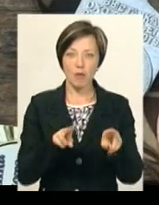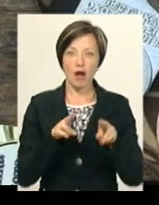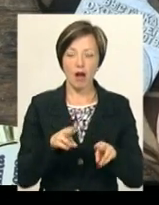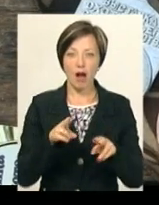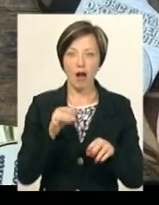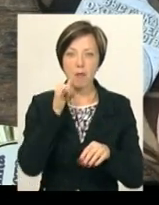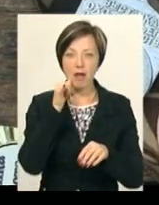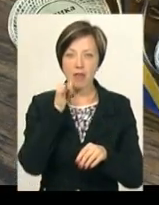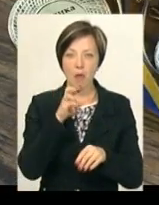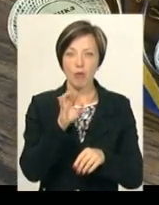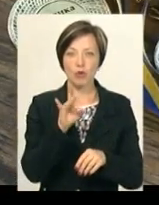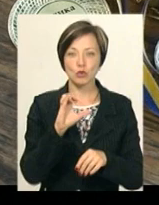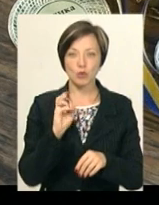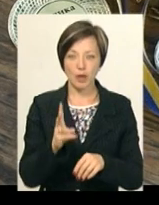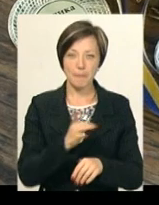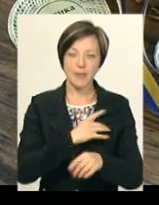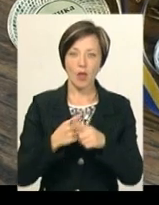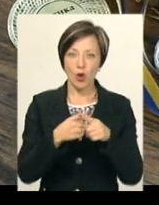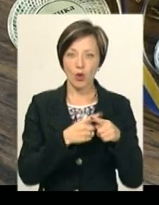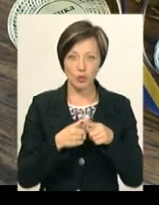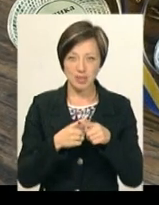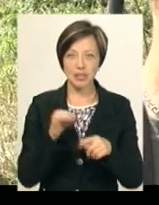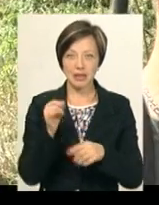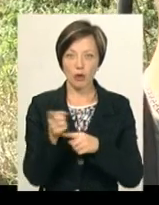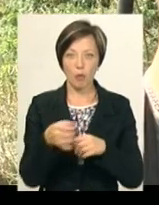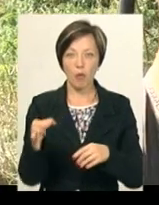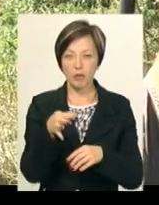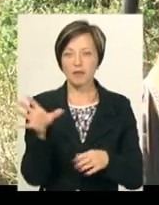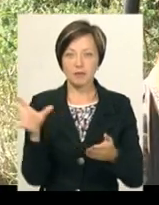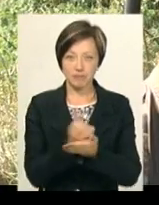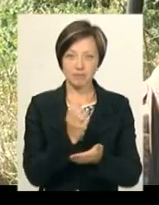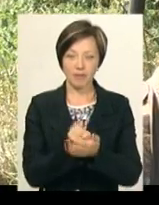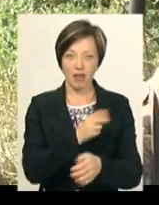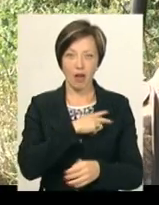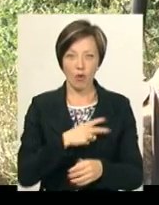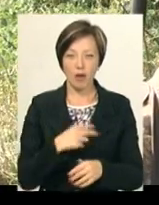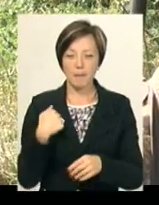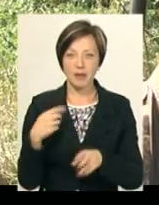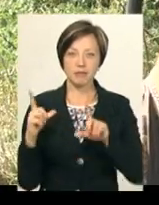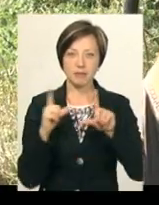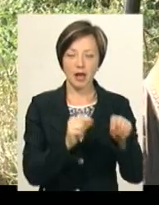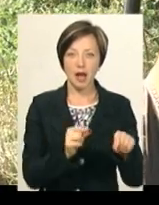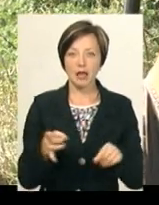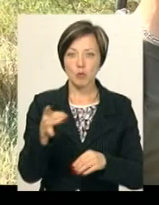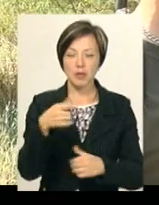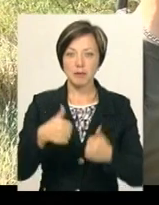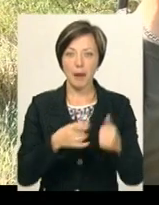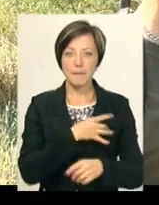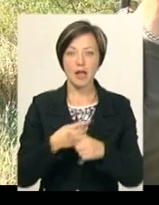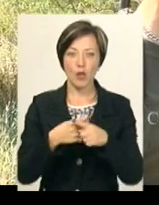на кабана і борсука в Теребовлі та Білорусі. І всюди здобували нагороди. Відвідали республіканські змагання в Білорусі.